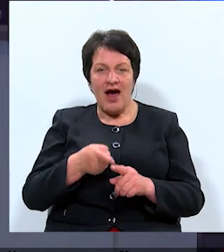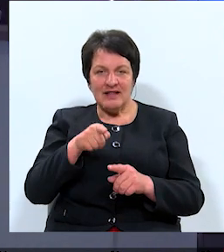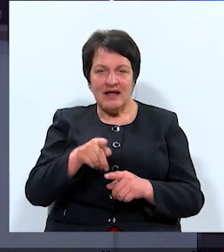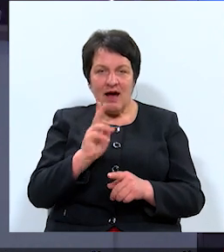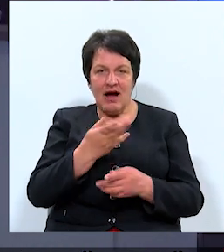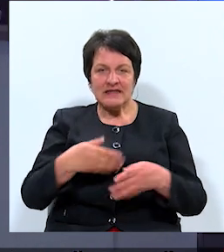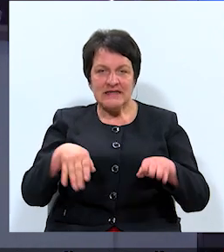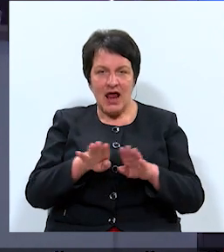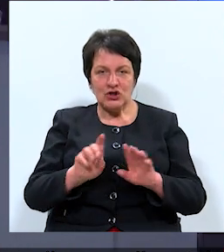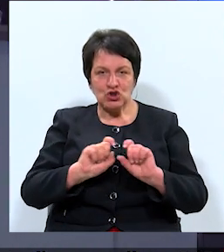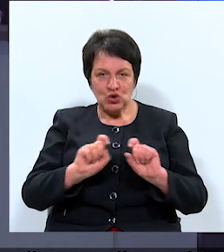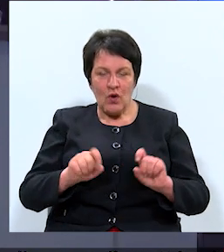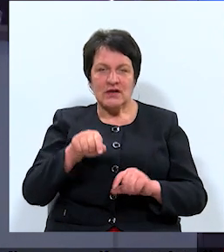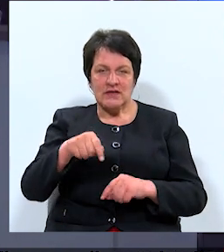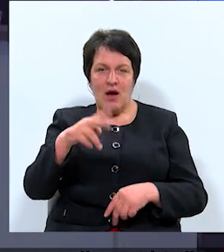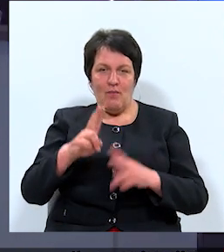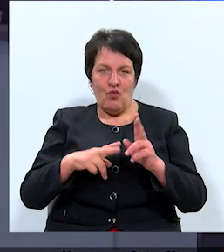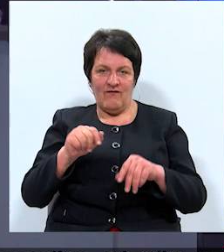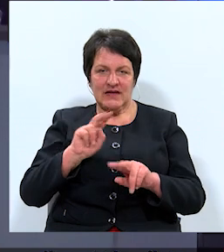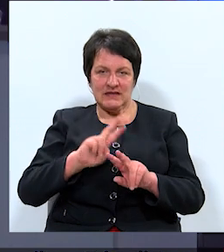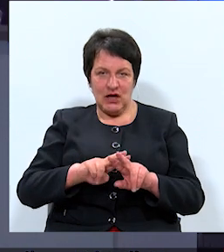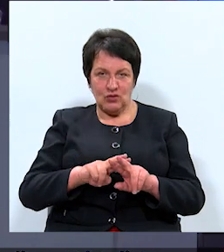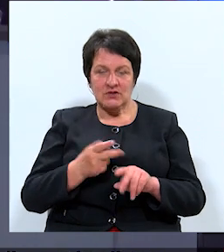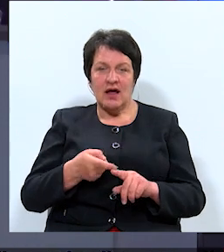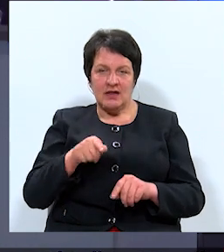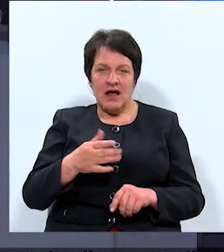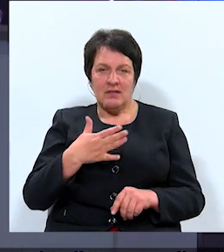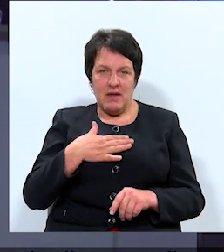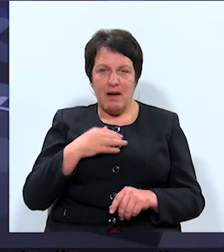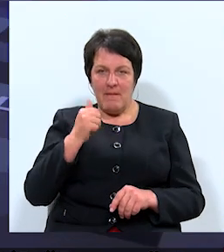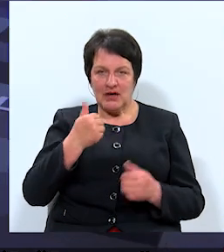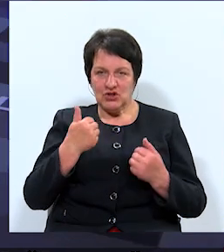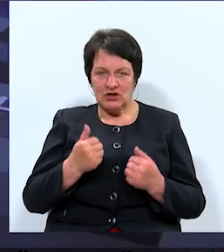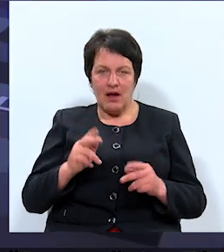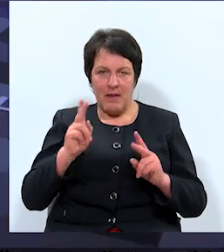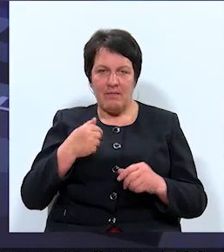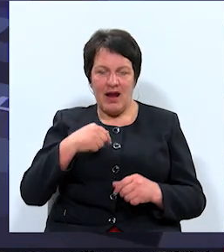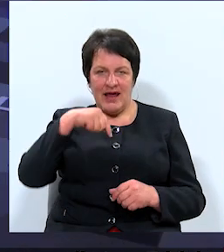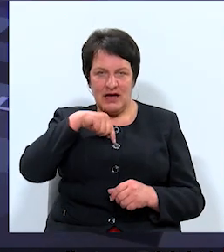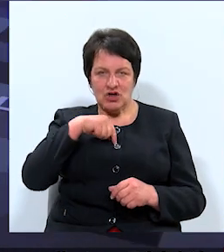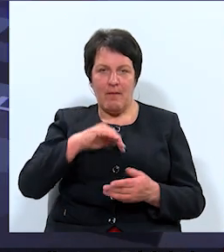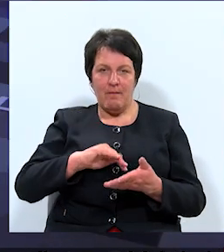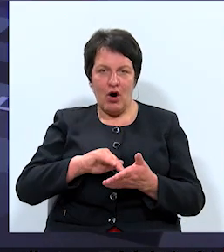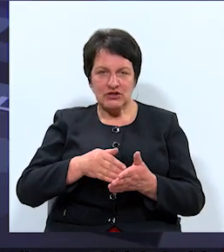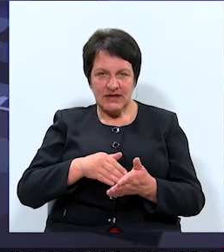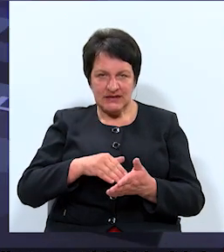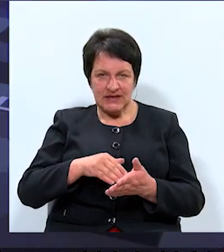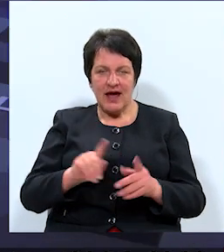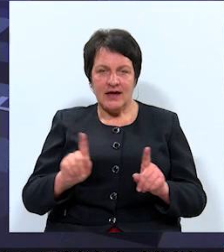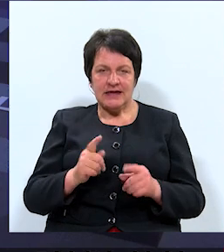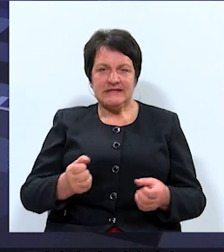slēt skolas, tie būvē cietumus. Tad mana personīgā pārliecība, mana iekšējā pozīcija ir